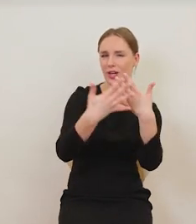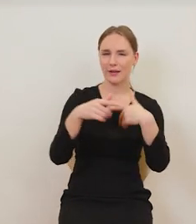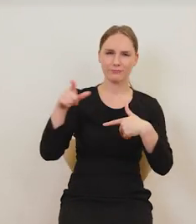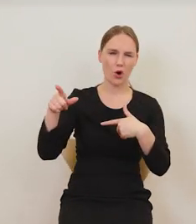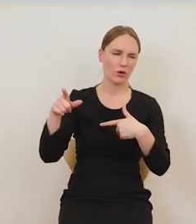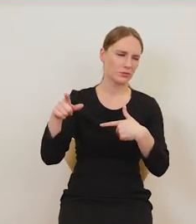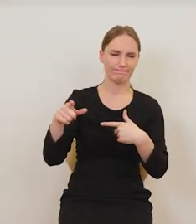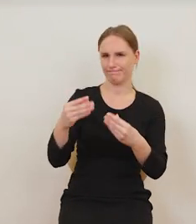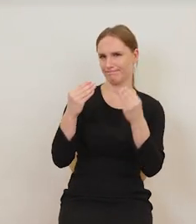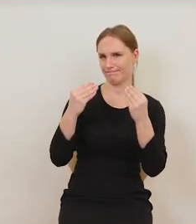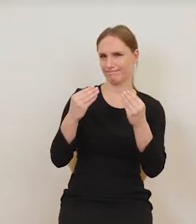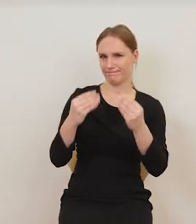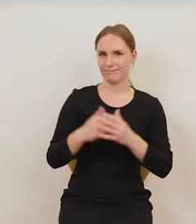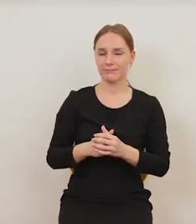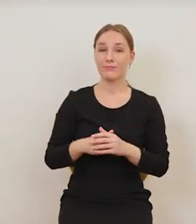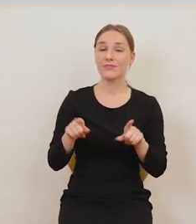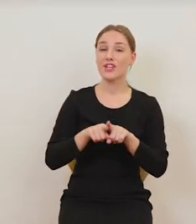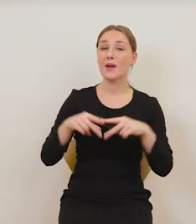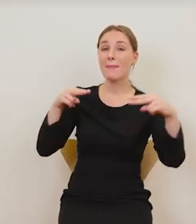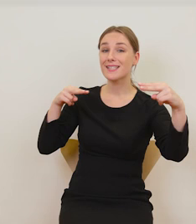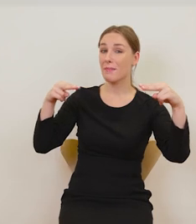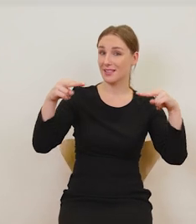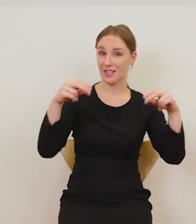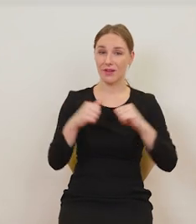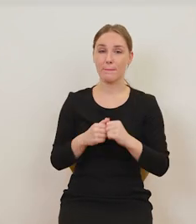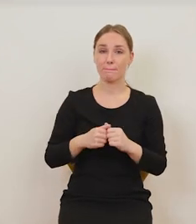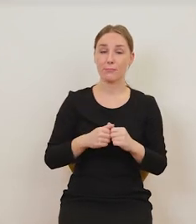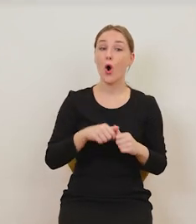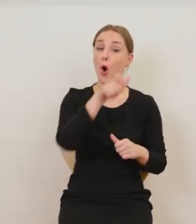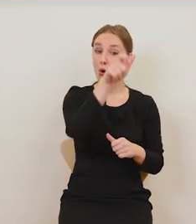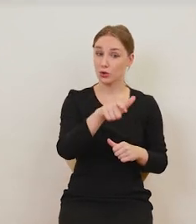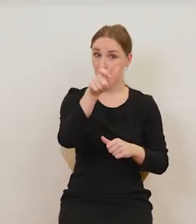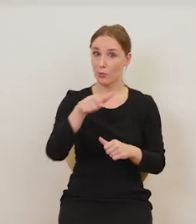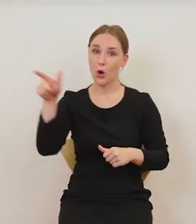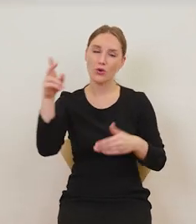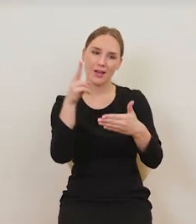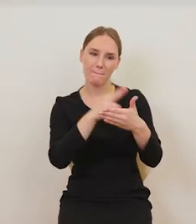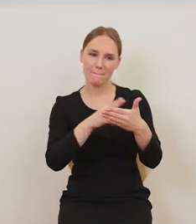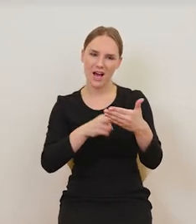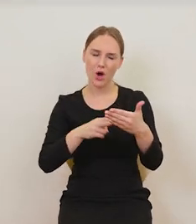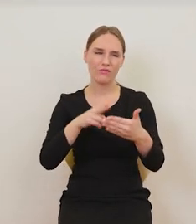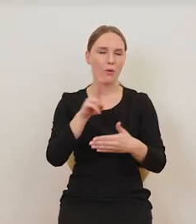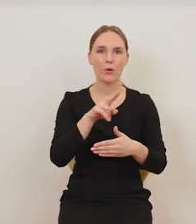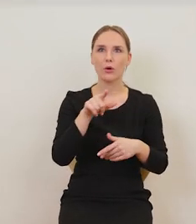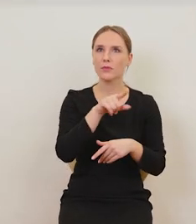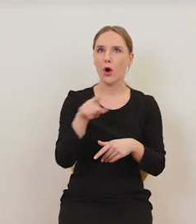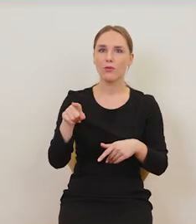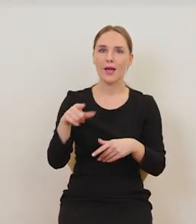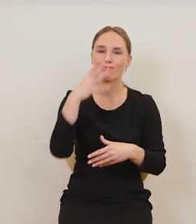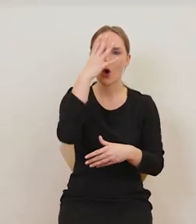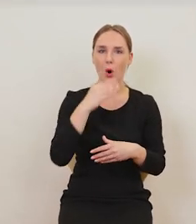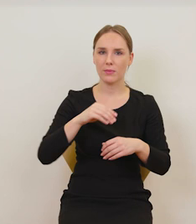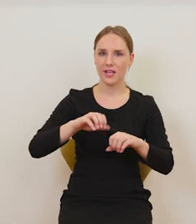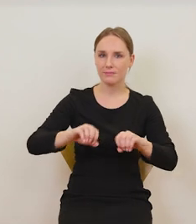jeżeli chodziło o perspektywę. Te osoby, które malował nieomal wychodziły z obrazu. To były